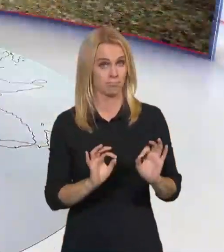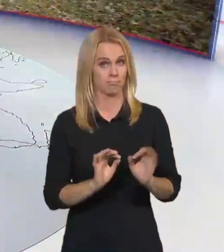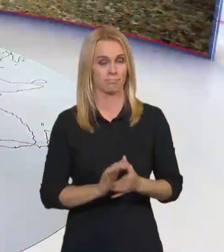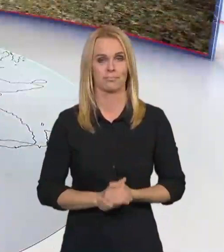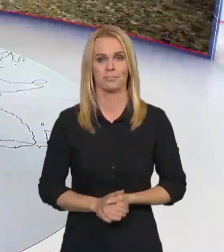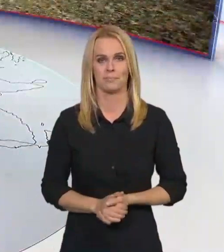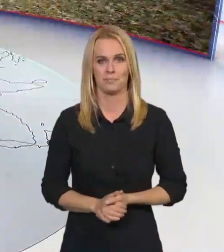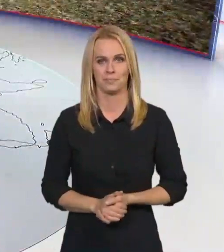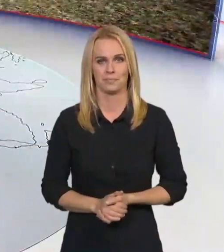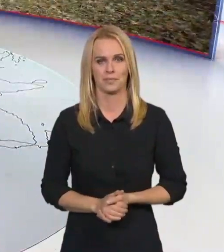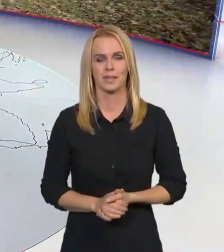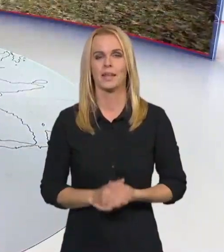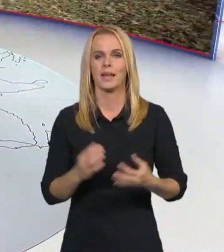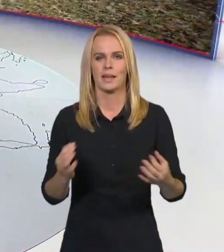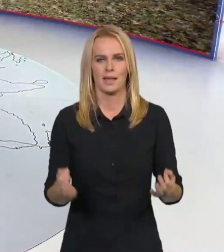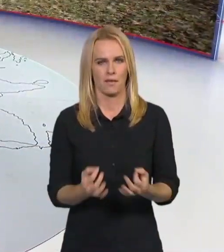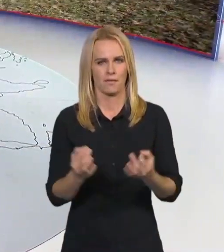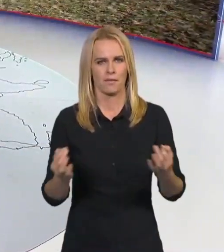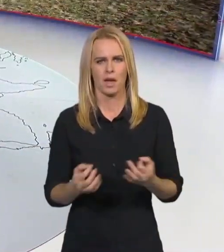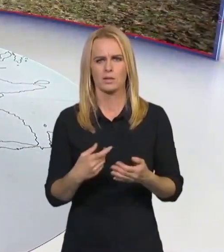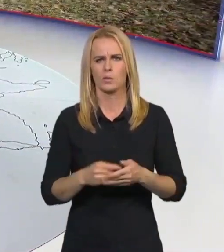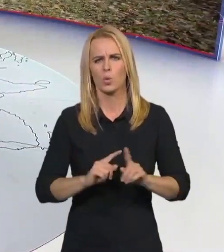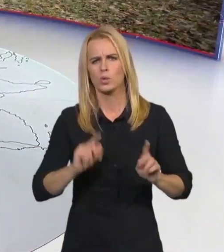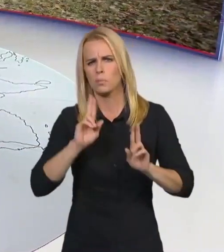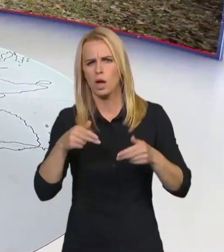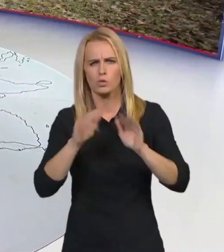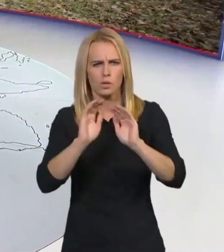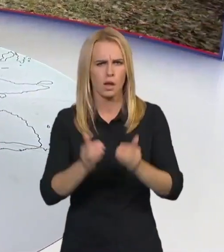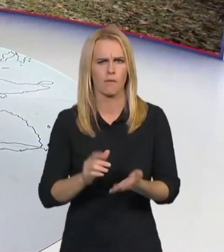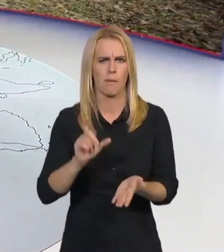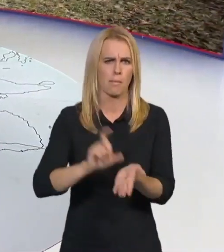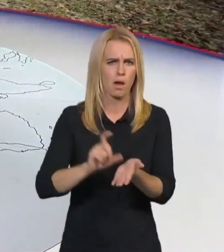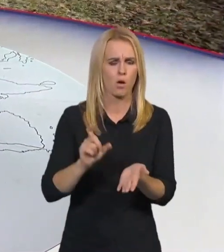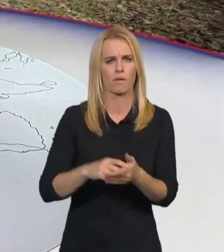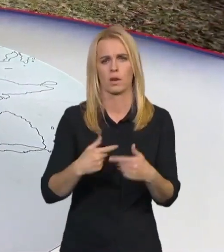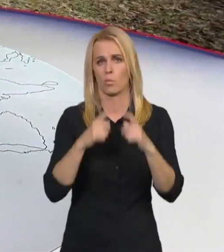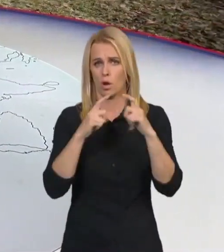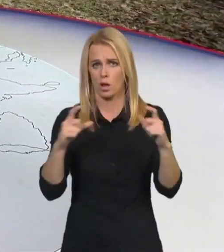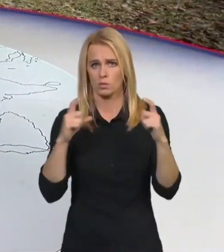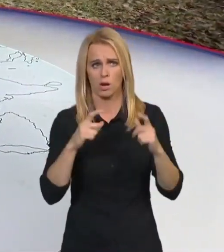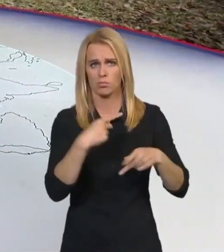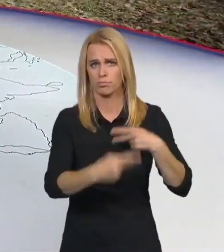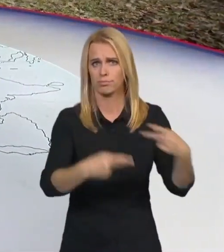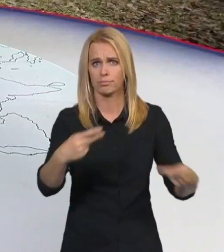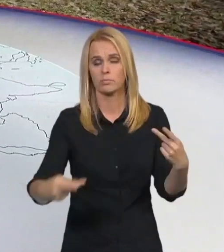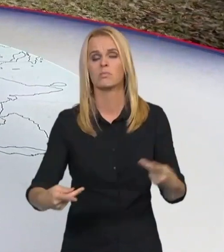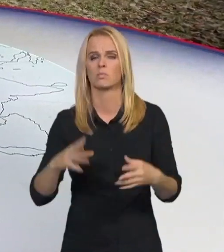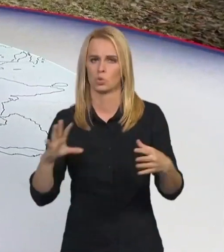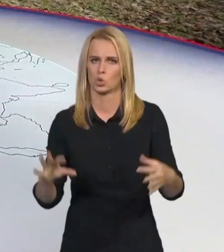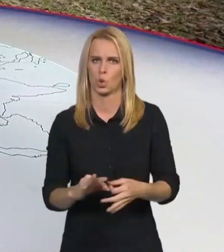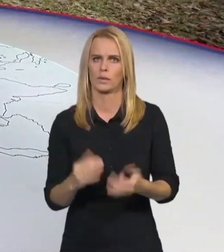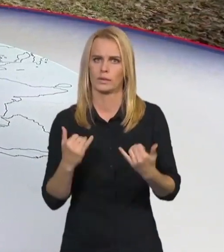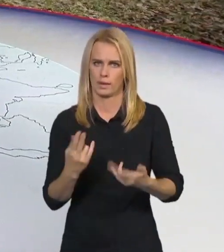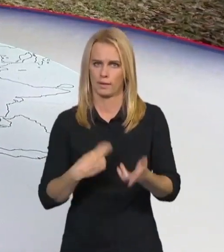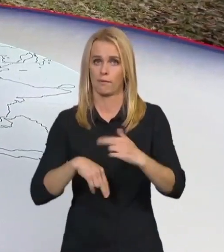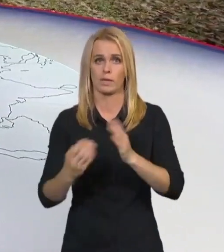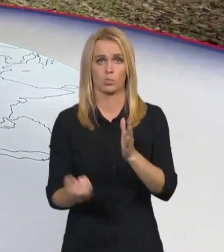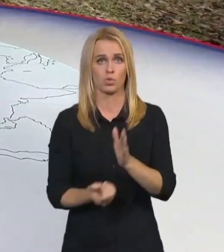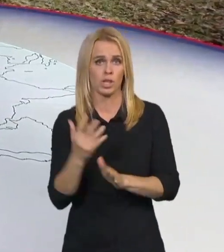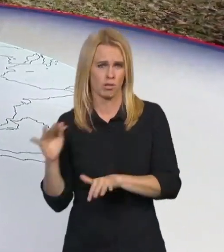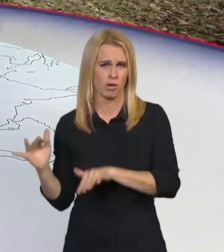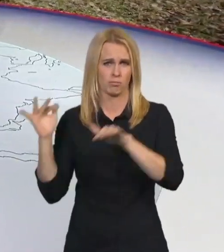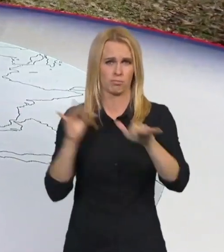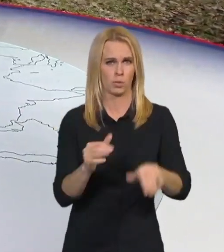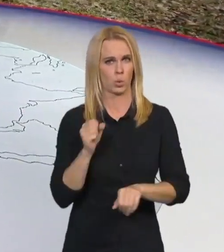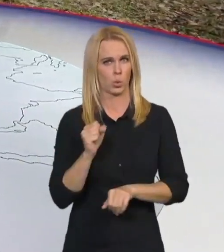Velké množství odhozených petlahví, plechovek nebo respirátorů souvisí také s náporem turistů. V posledních měsících se do